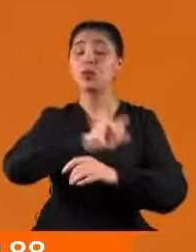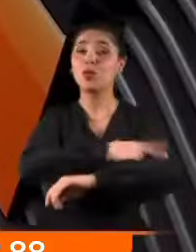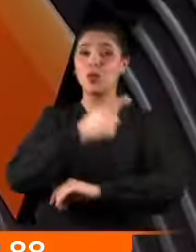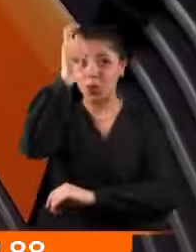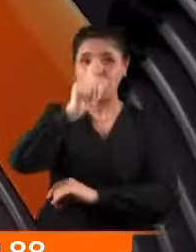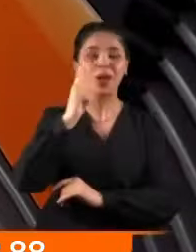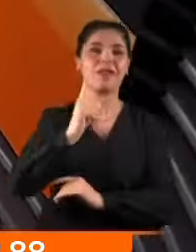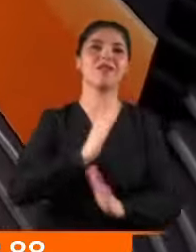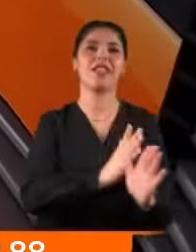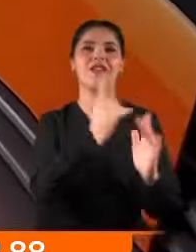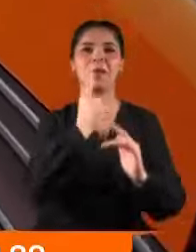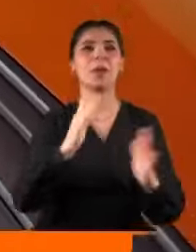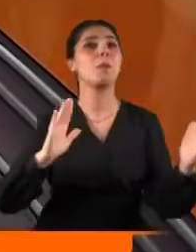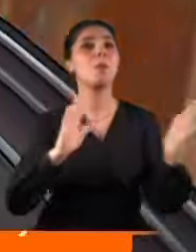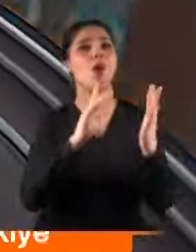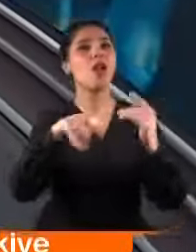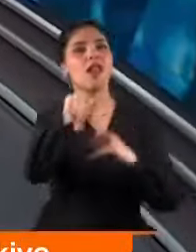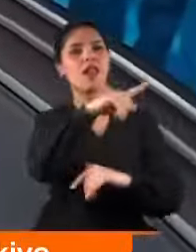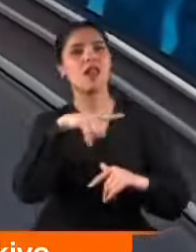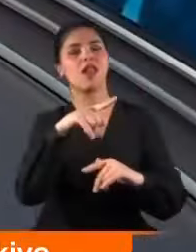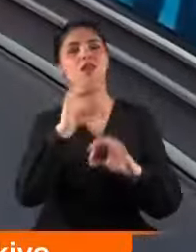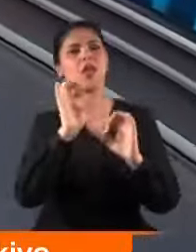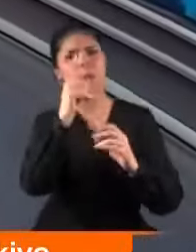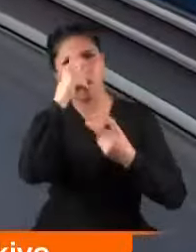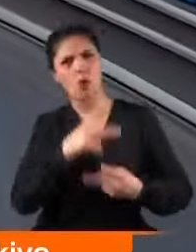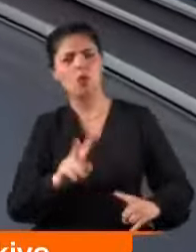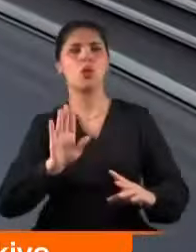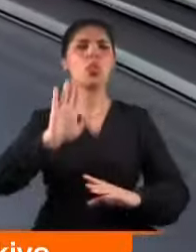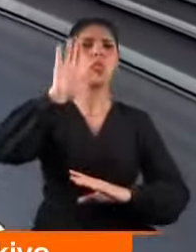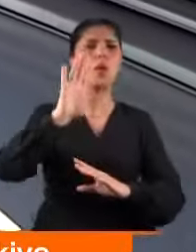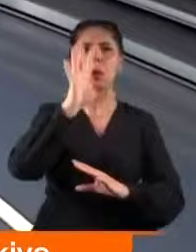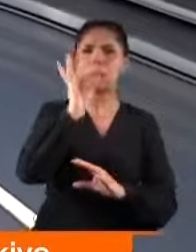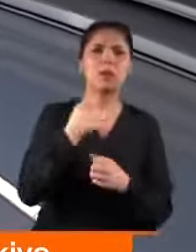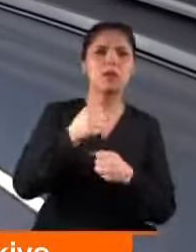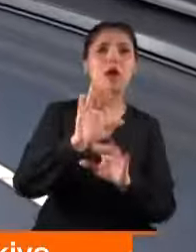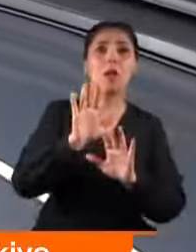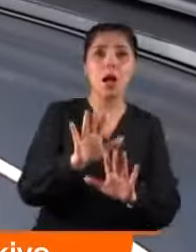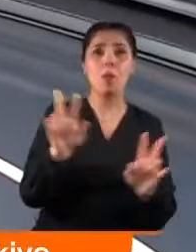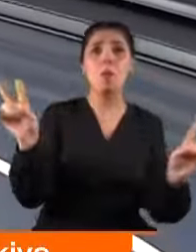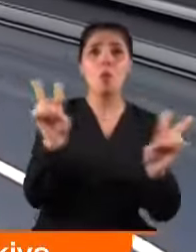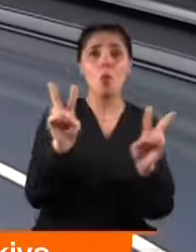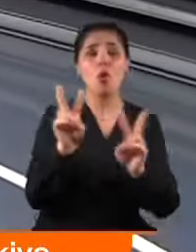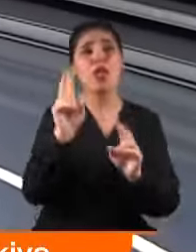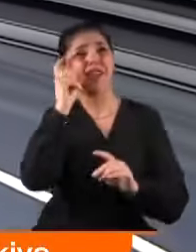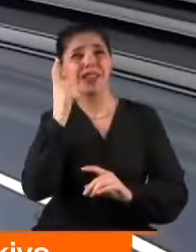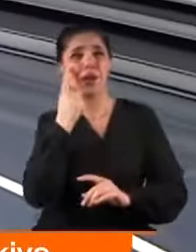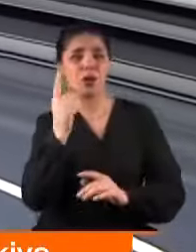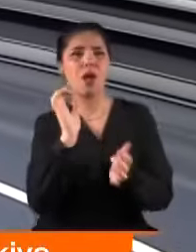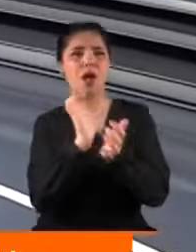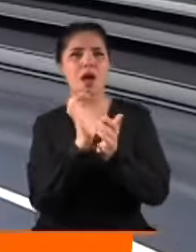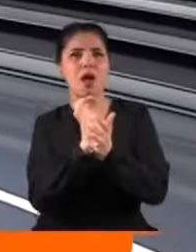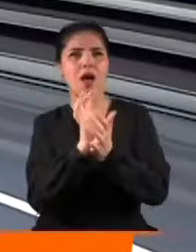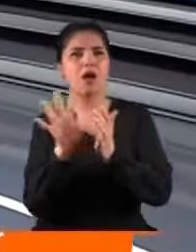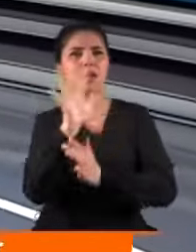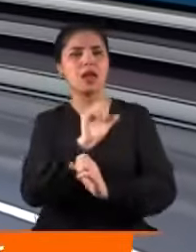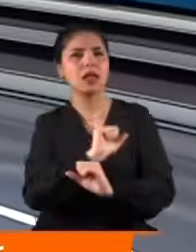dedi. Muhalefete ise lafa gelince özgürlüğü, demokrasiyi kimseye bırakmazlar. Modernleşme iddiasıyla aile mevhumuna karşı